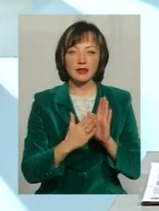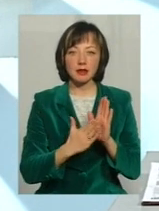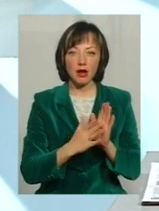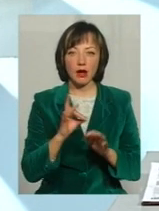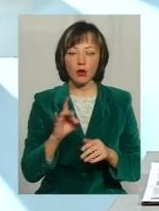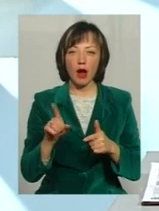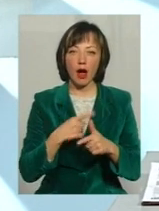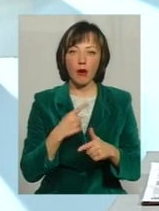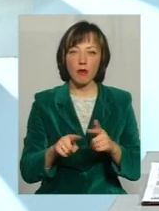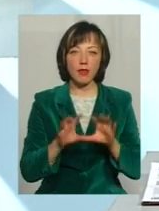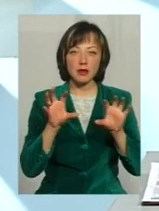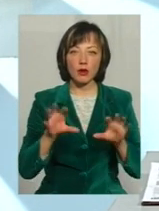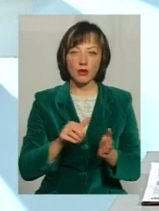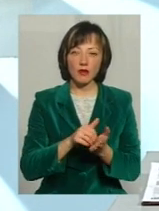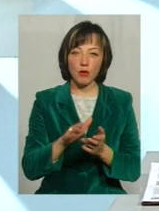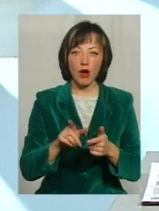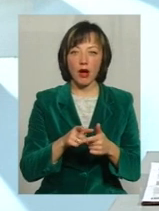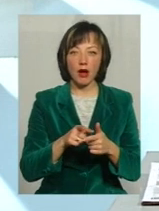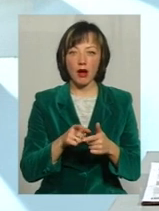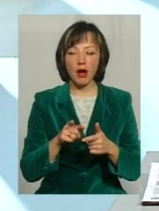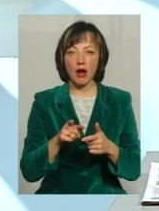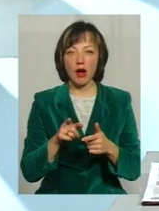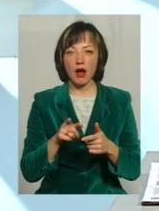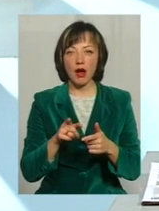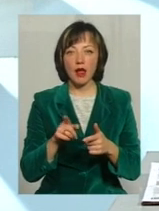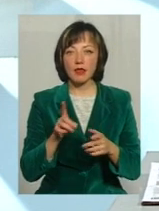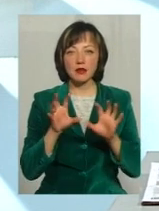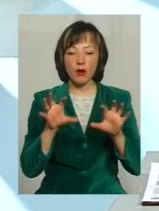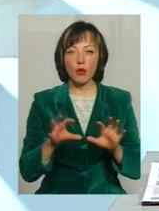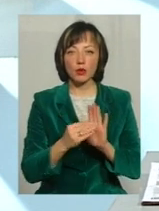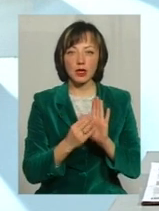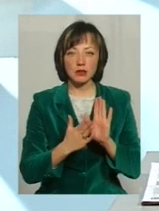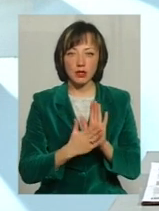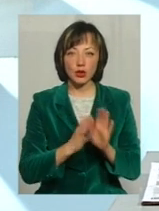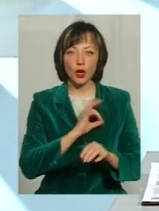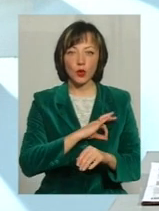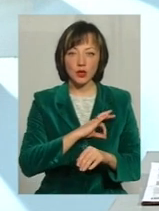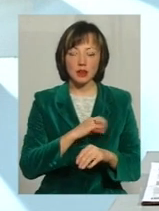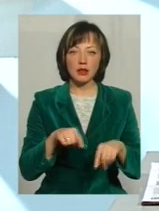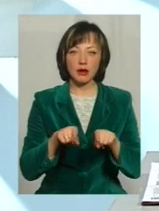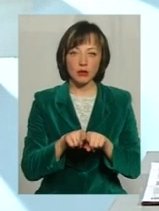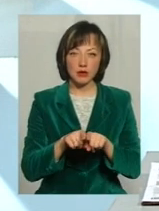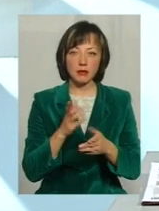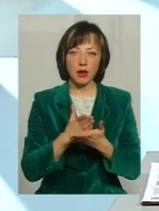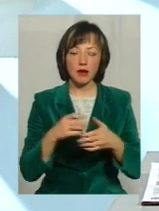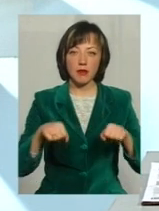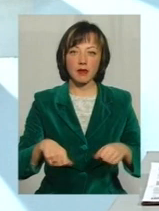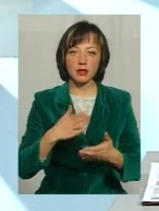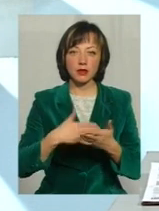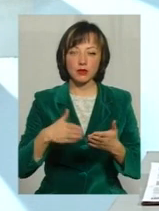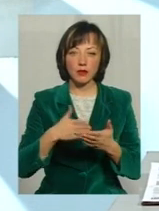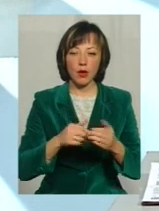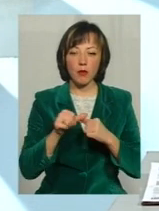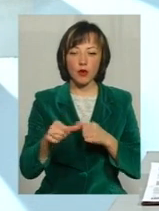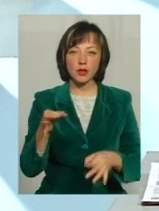або незаконно відмовив, або провів будь-яку незаконну реєстрацію Юстиція таку реєстрацію має права скасувати, навіть в